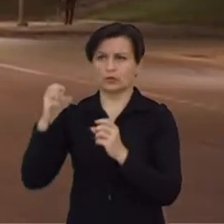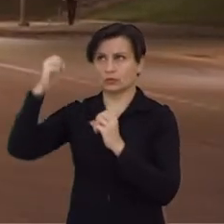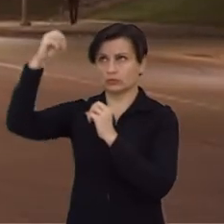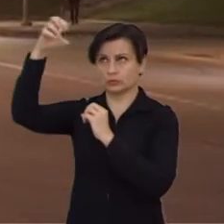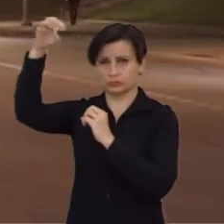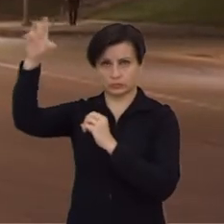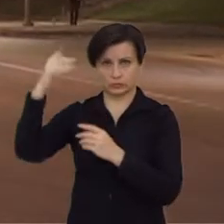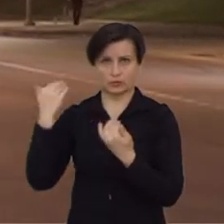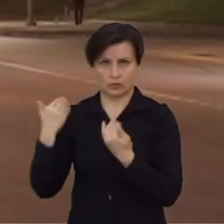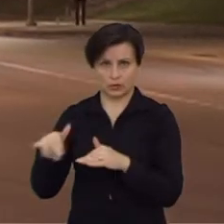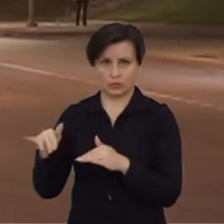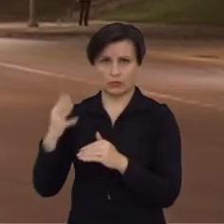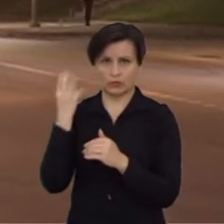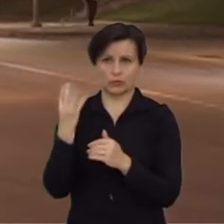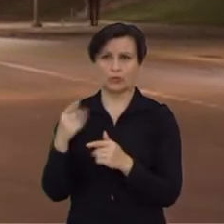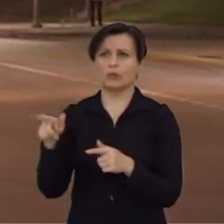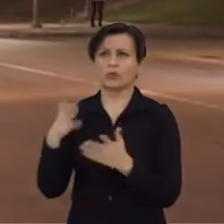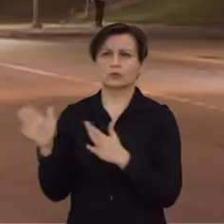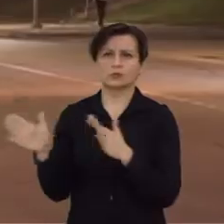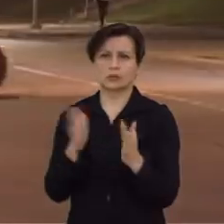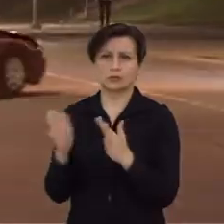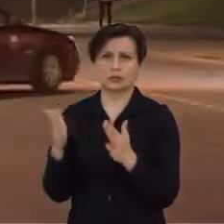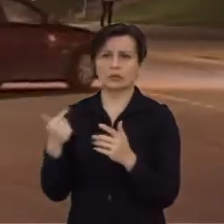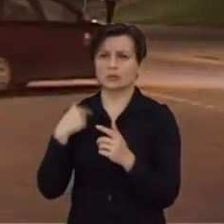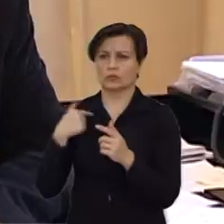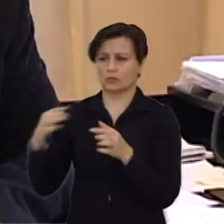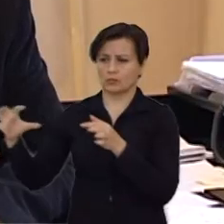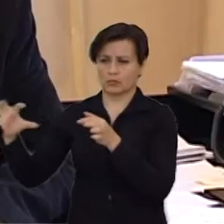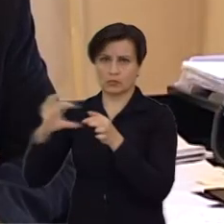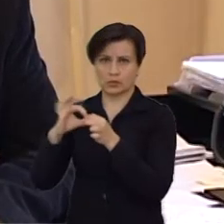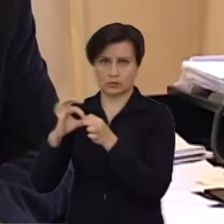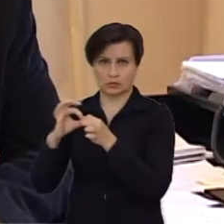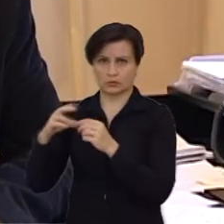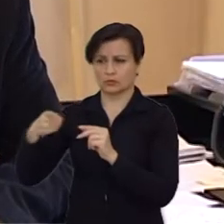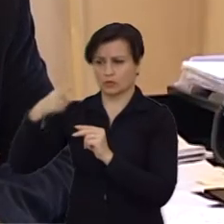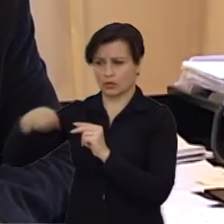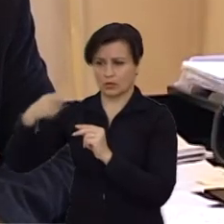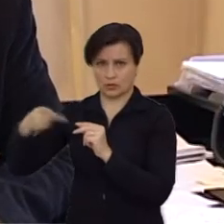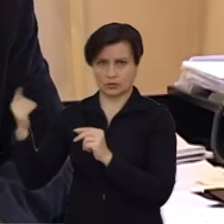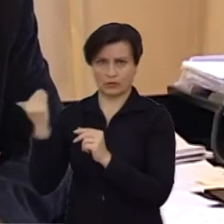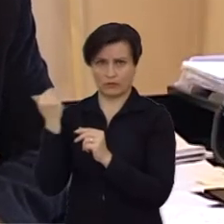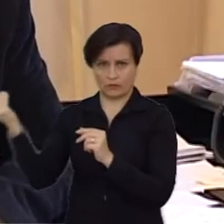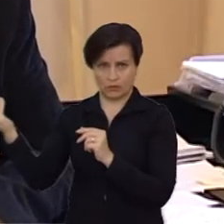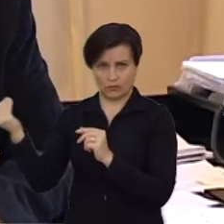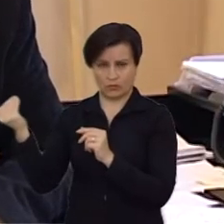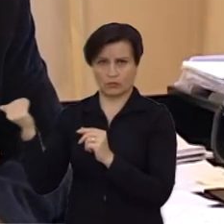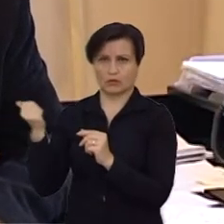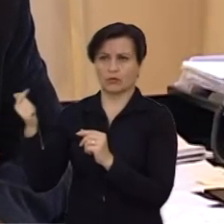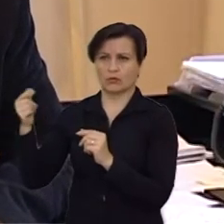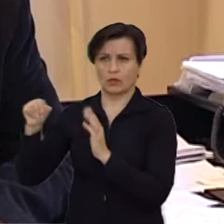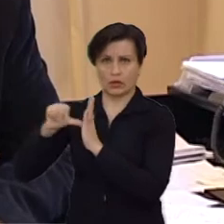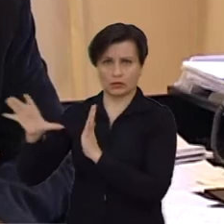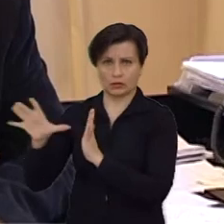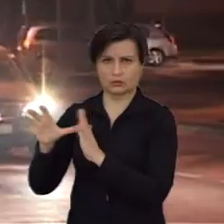sukabinti naujį žibintą. dėja, yra situacija tokia, kad pasijungti mums reikėtų nuo geležinkelių priklausančio